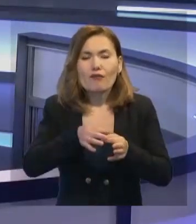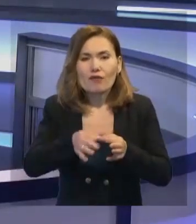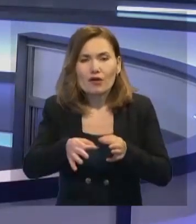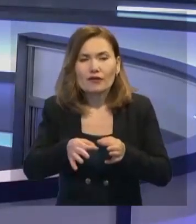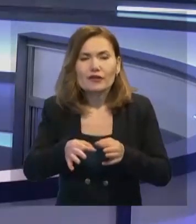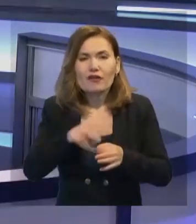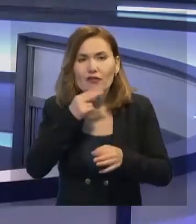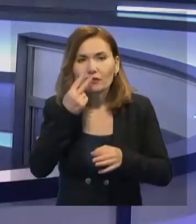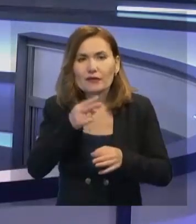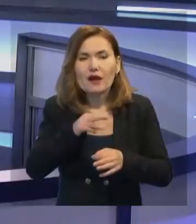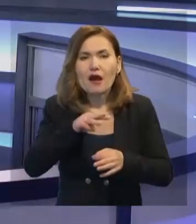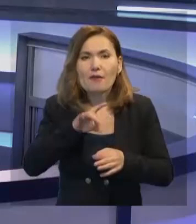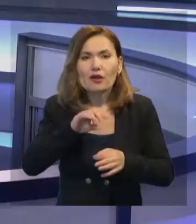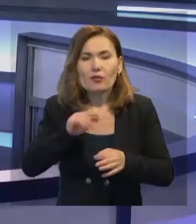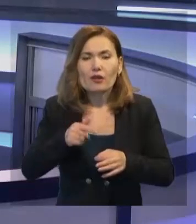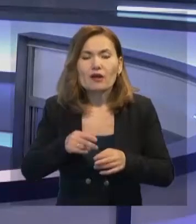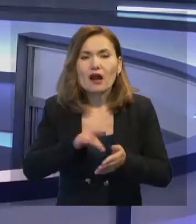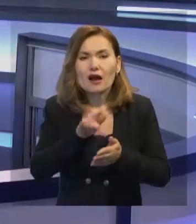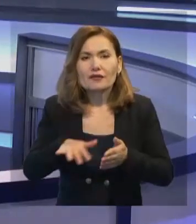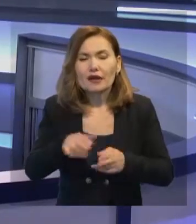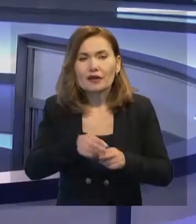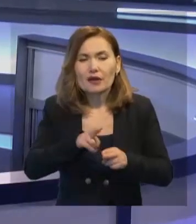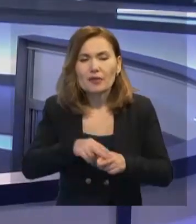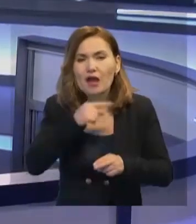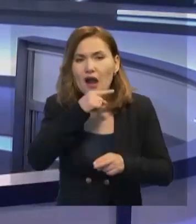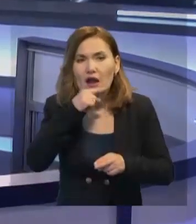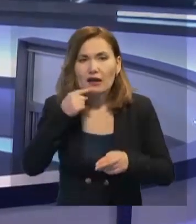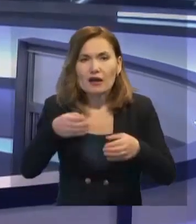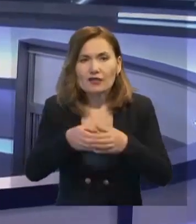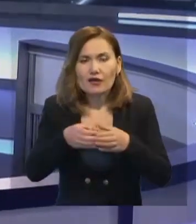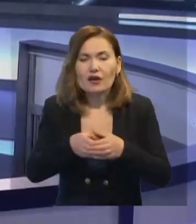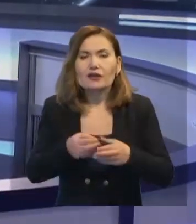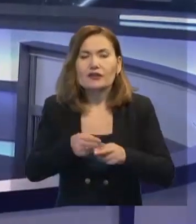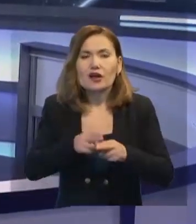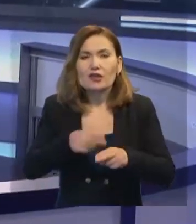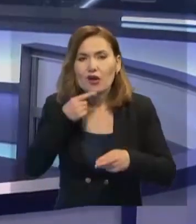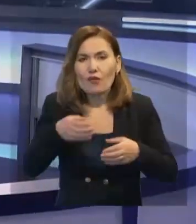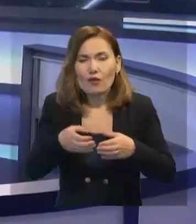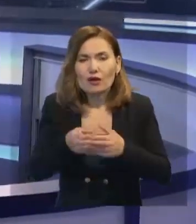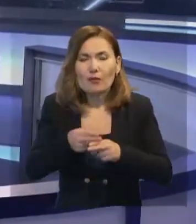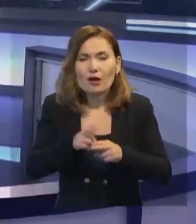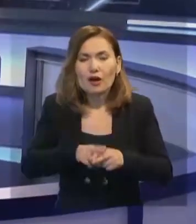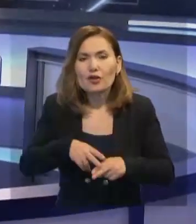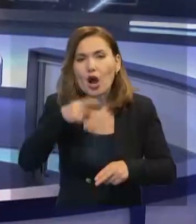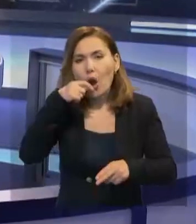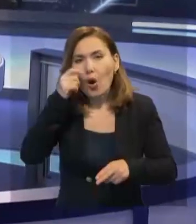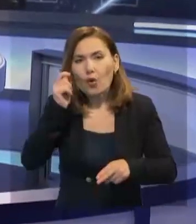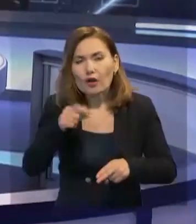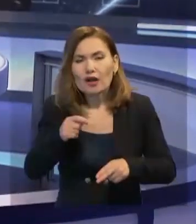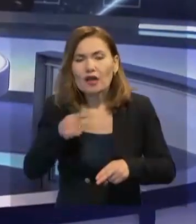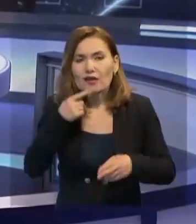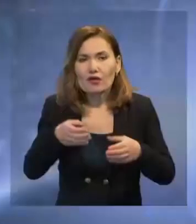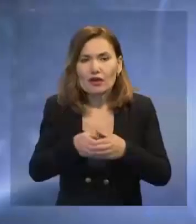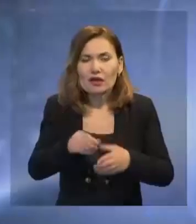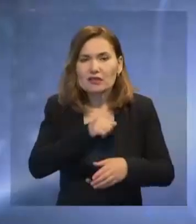көстігі бұдыр. Ресей әскері ондағы азовсталь металургиялық комбинатау мағындағы Украинал жауынгерлерді өз еркмен берлуге шақырды.